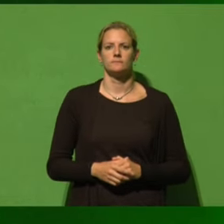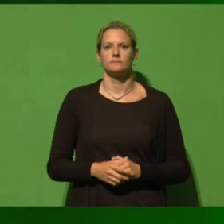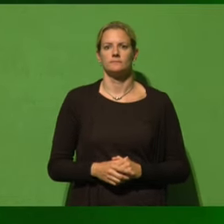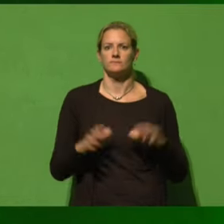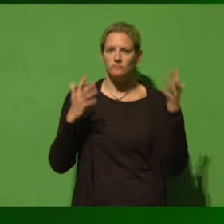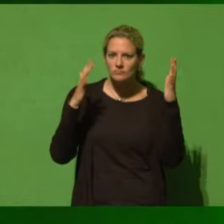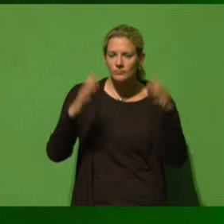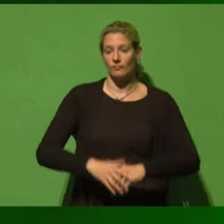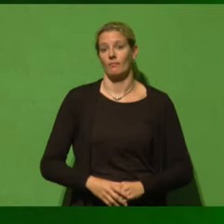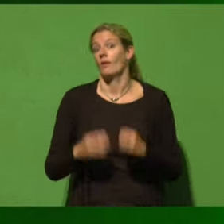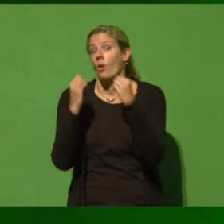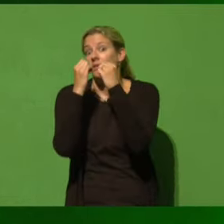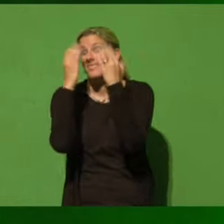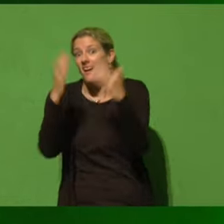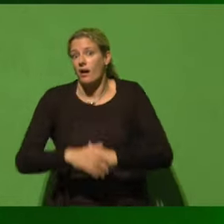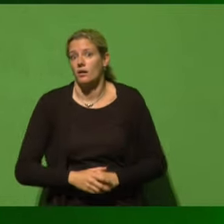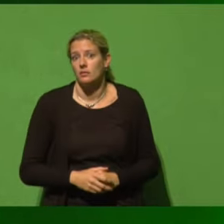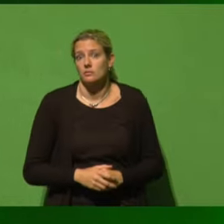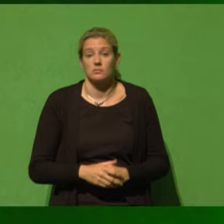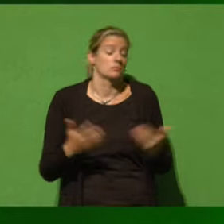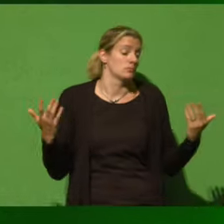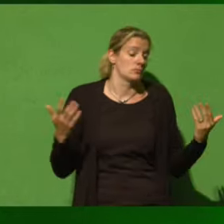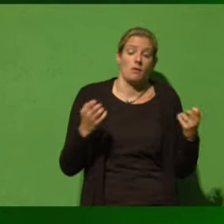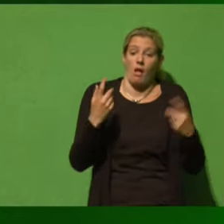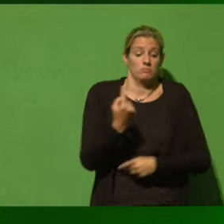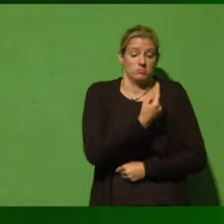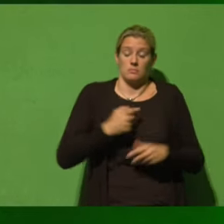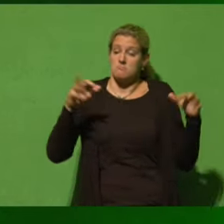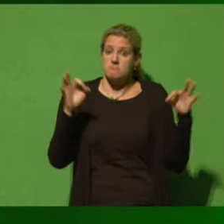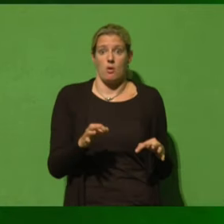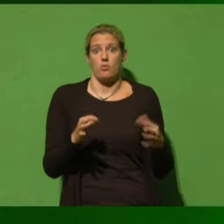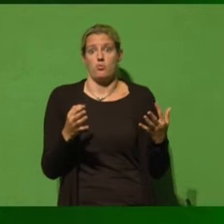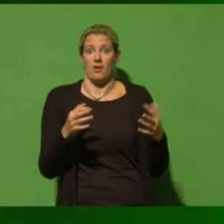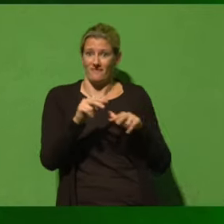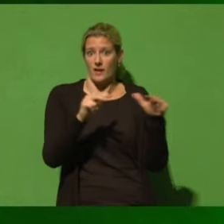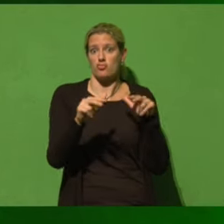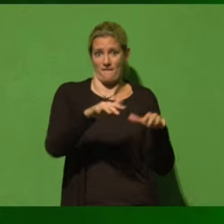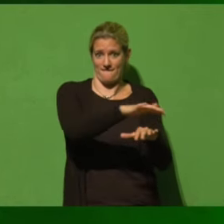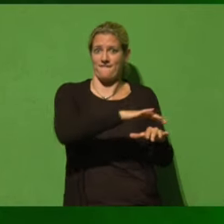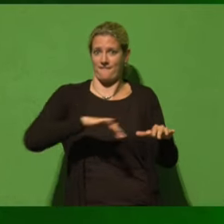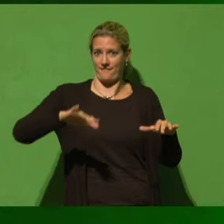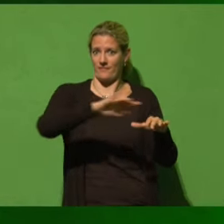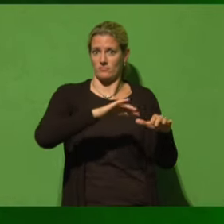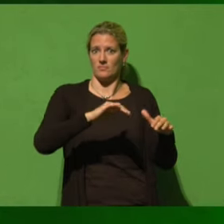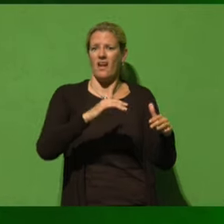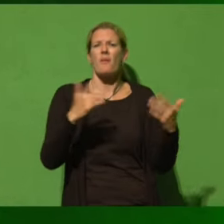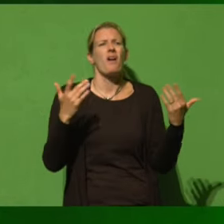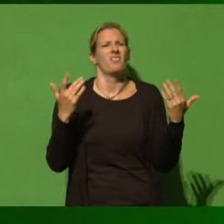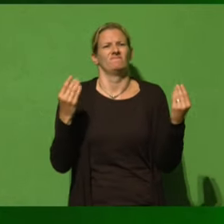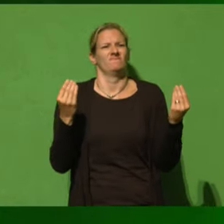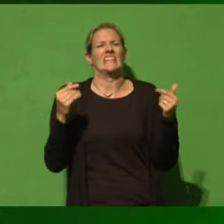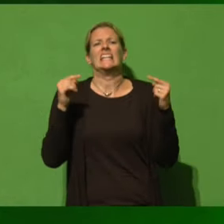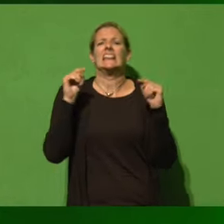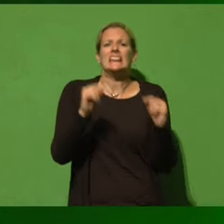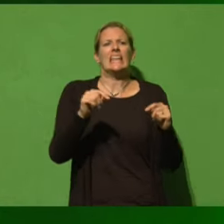Und natürlich brauchen wir die Wirtschaft, um diese Dinge umzusetzen. Aber die Wirtschaft gibt es ja gar nicht in diesen Punkten.